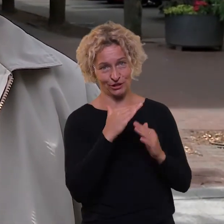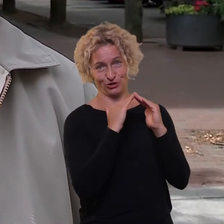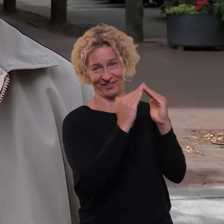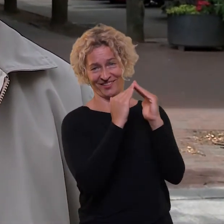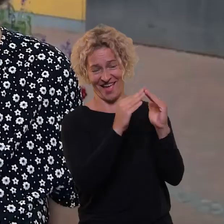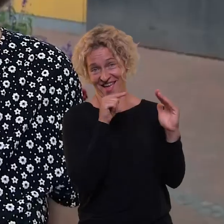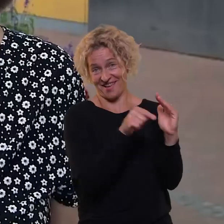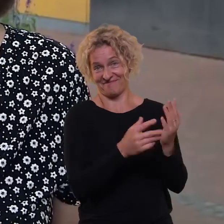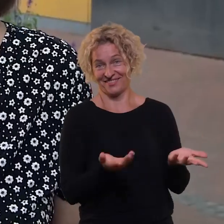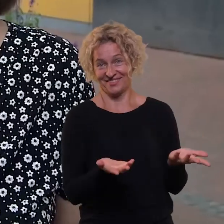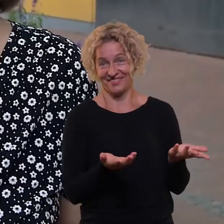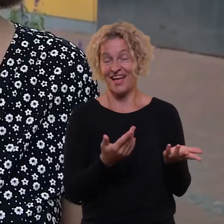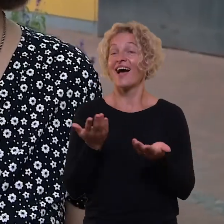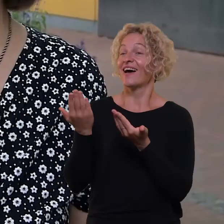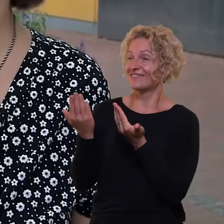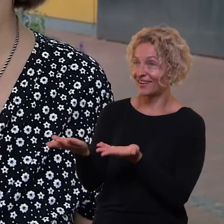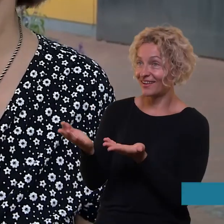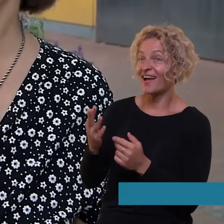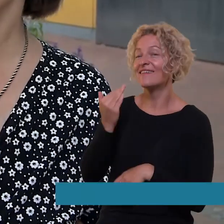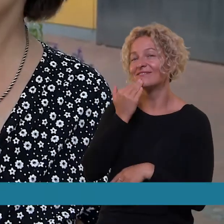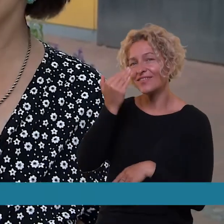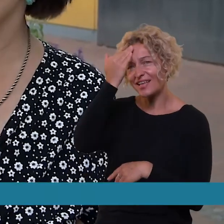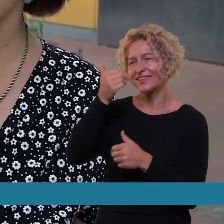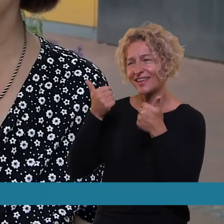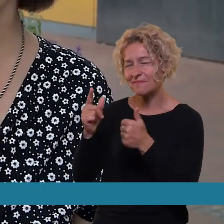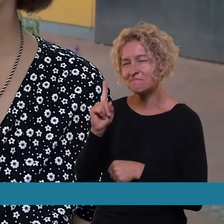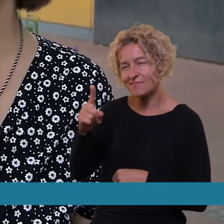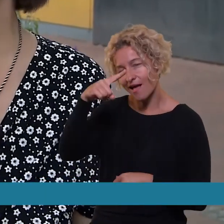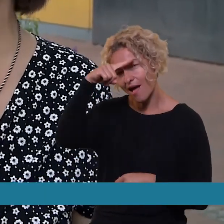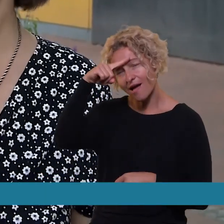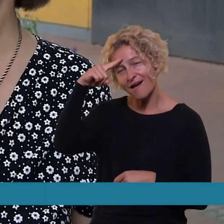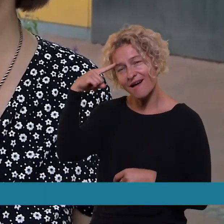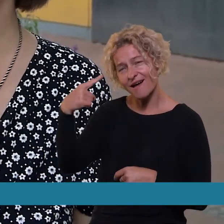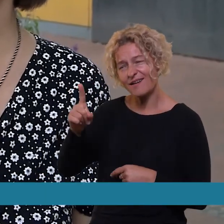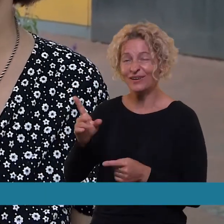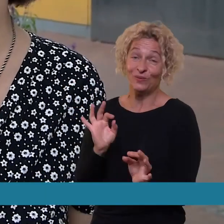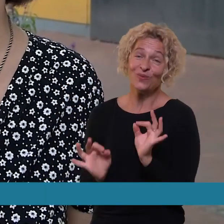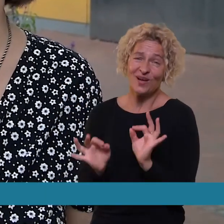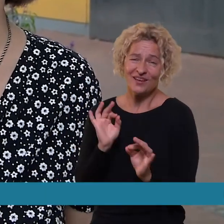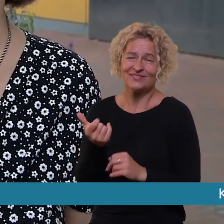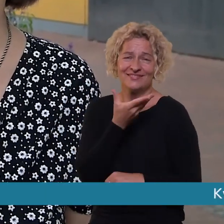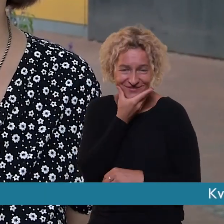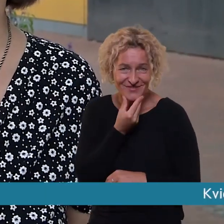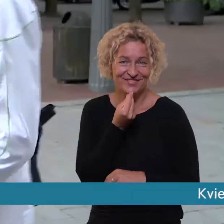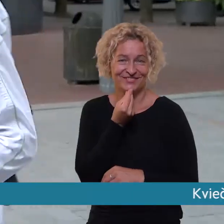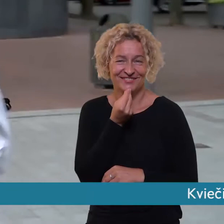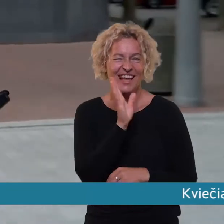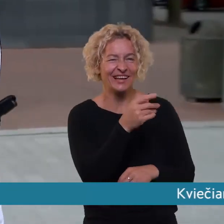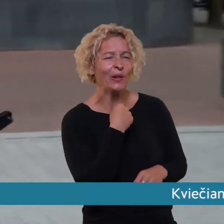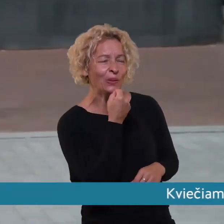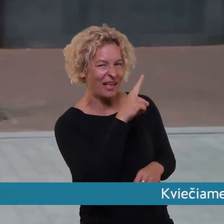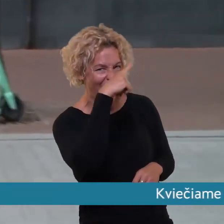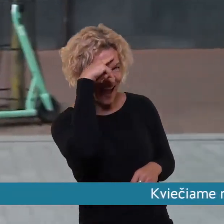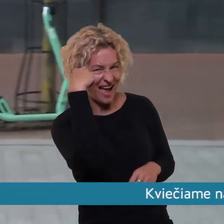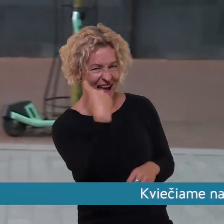Priešiltname. Nu, vasara kaip vasara gerai, viški per karšta. Taip, tai viskas normaliai, gražiai, tvarkingai. Truputį